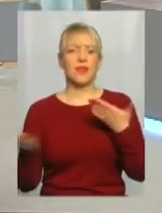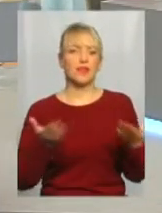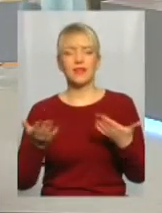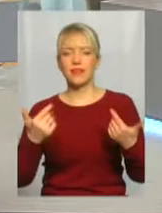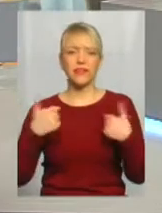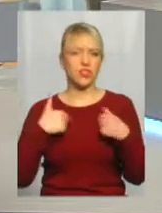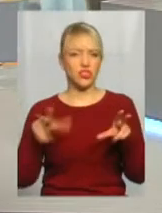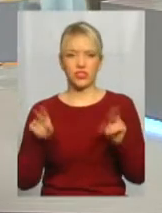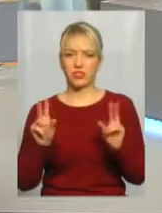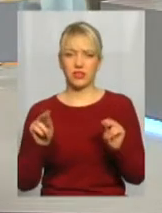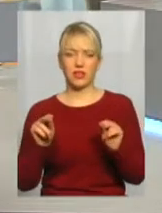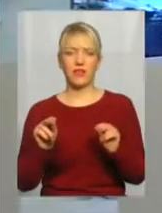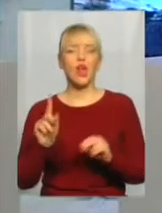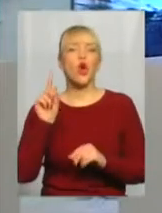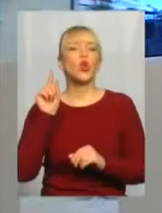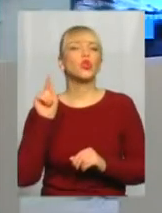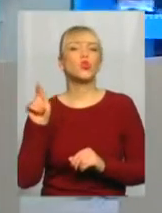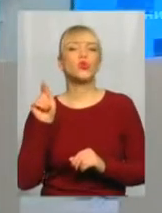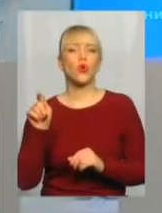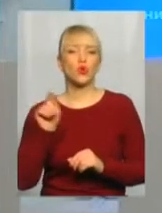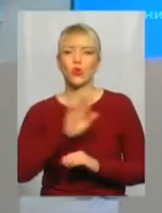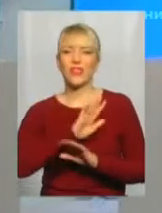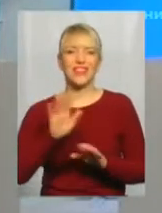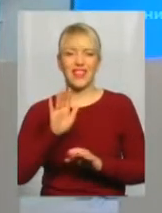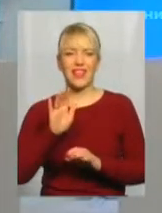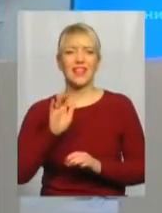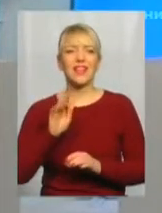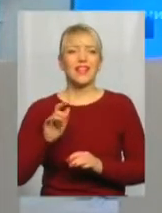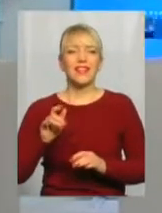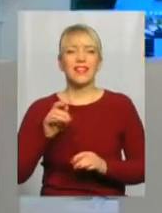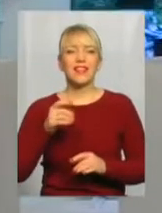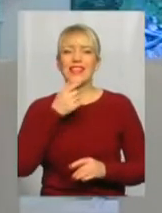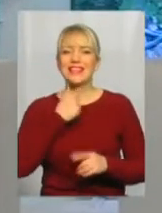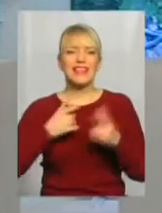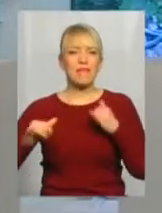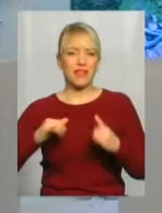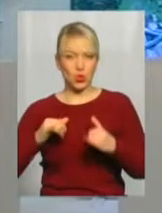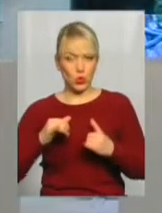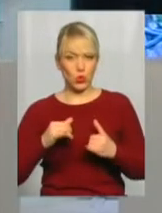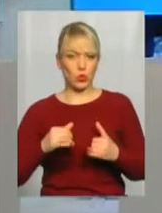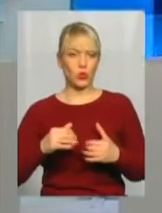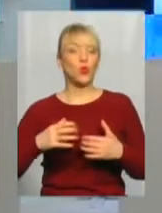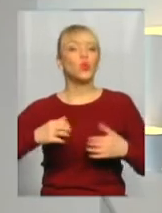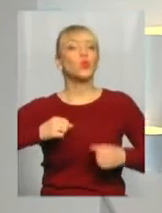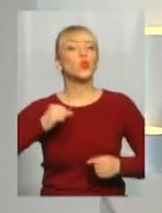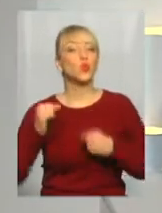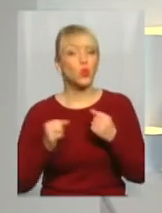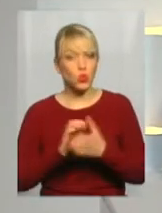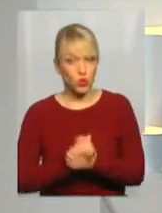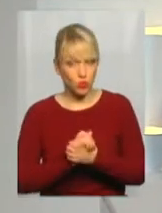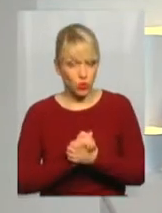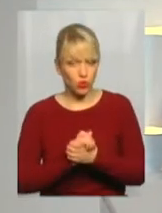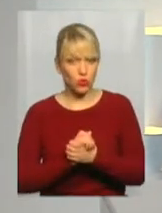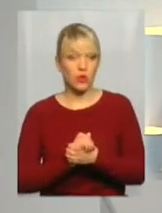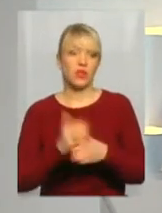щасливий тою нелицемірною дружбою. Оце, декілька цих слів ми